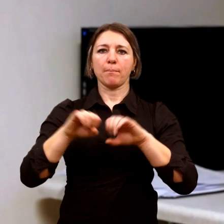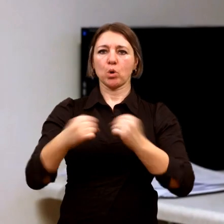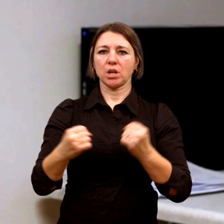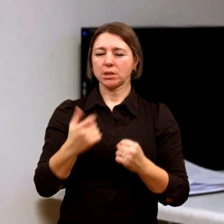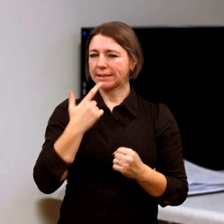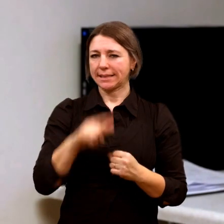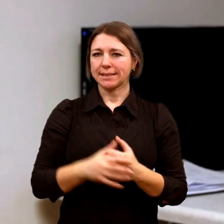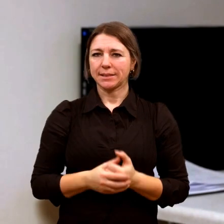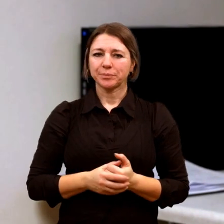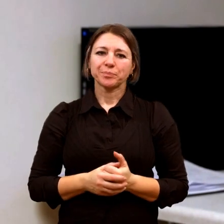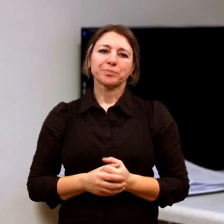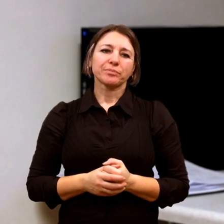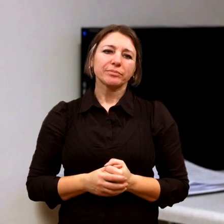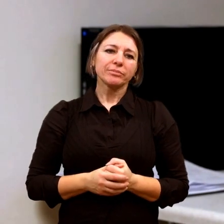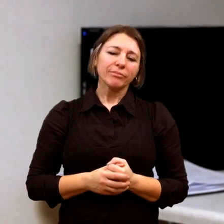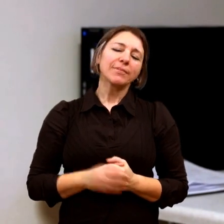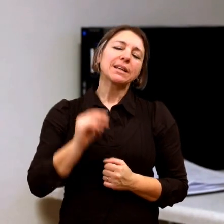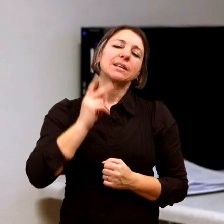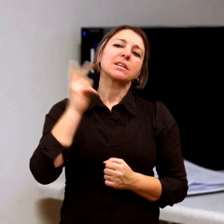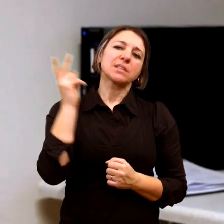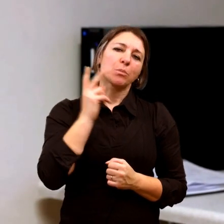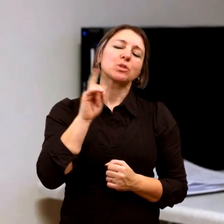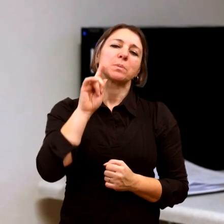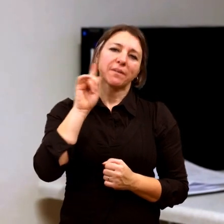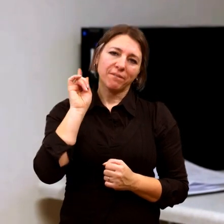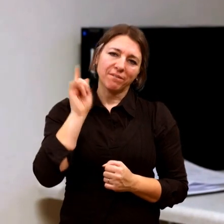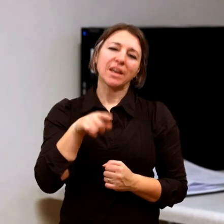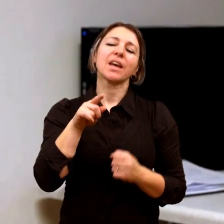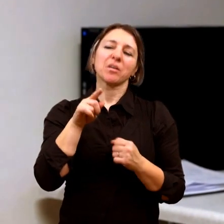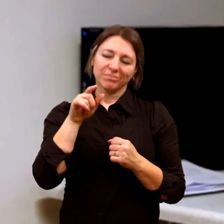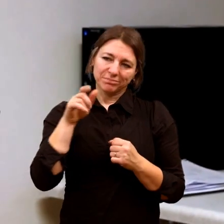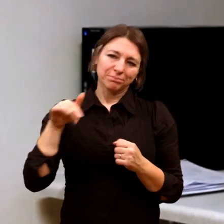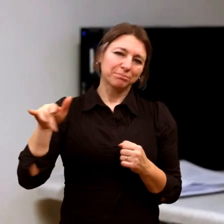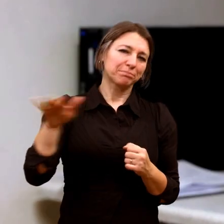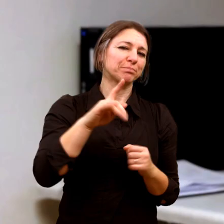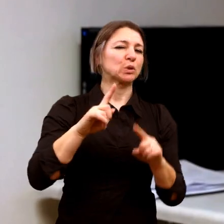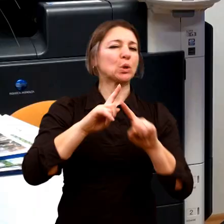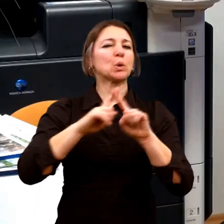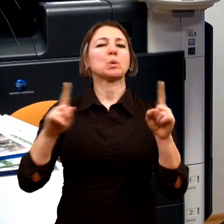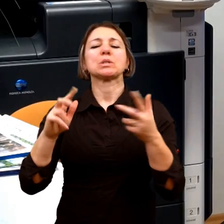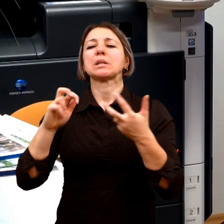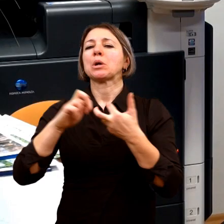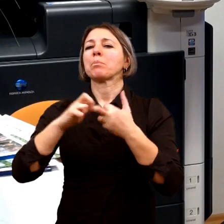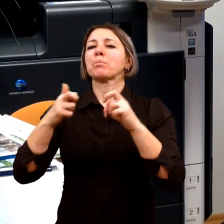Těch okolností, které zkomplikují přijetí jakéhokoliv dítěte, nebo jeho optimální rozvoj